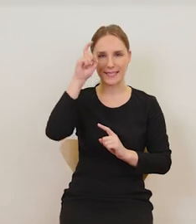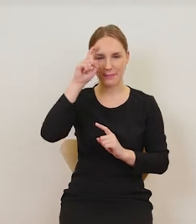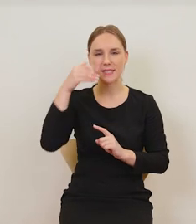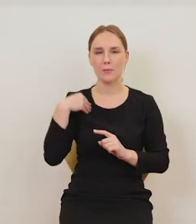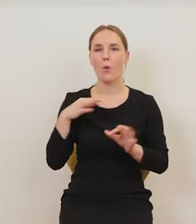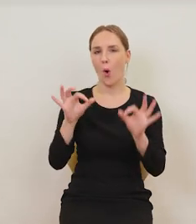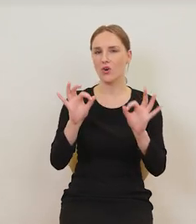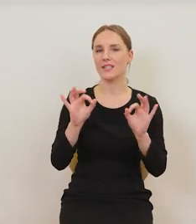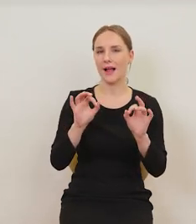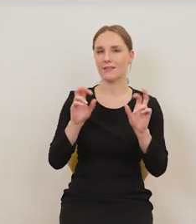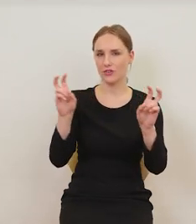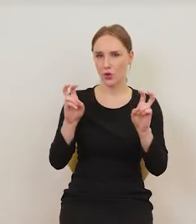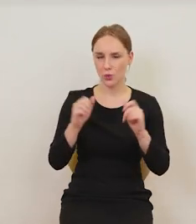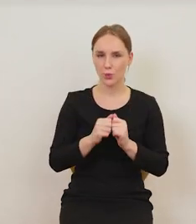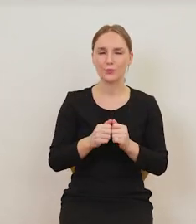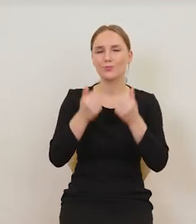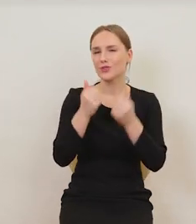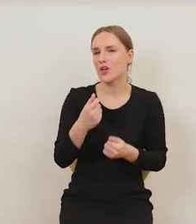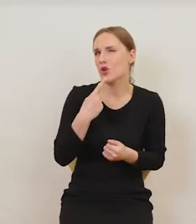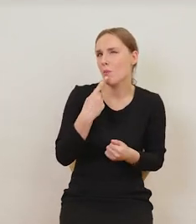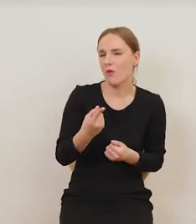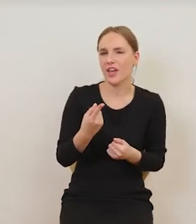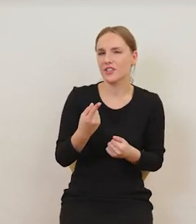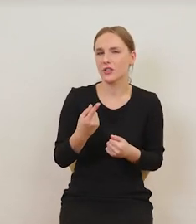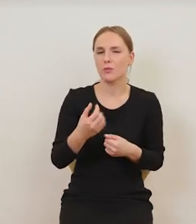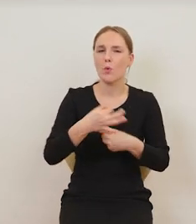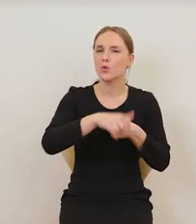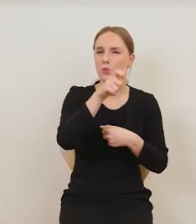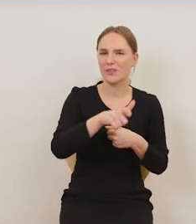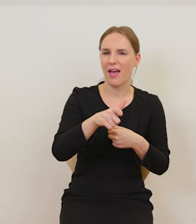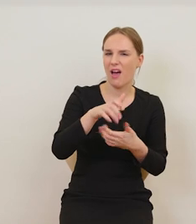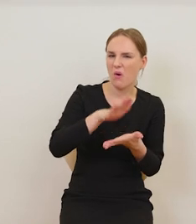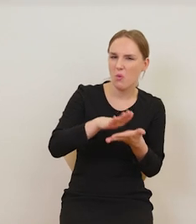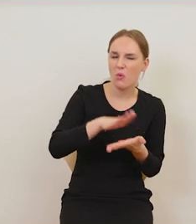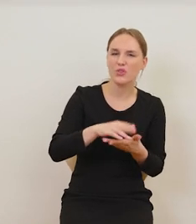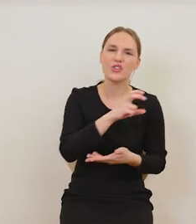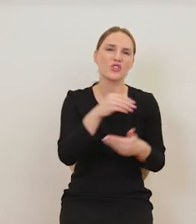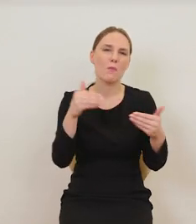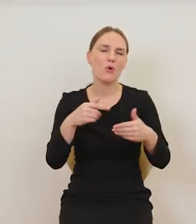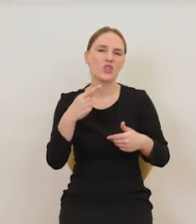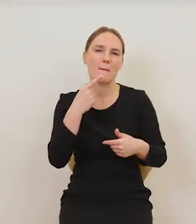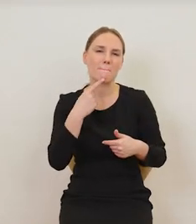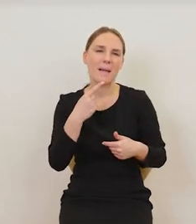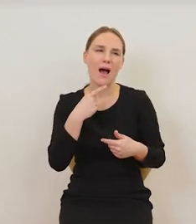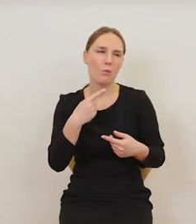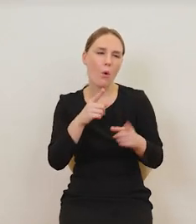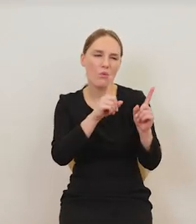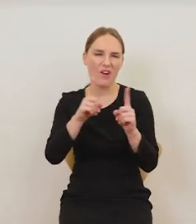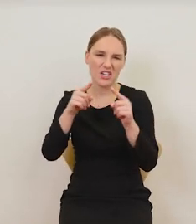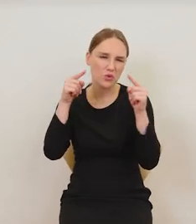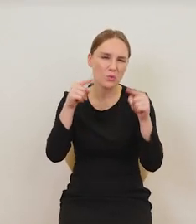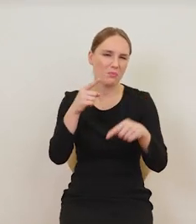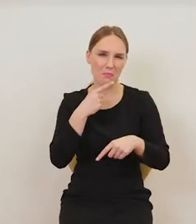tytuł w oryginale. Trudno powiedzieć, czy tu chodzi o niechlujnego, czy o po prostu mało uważnego